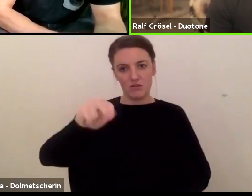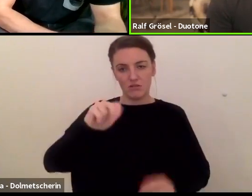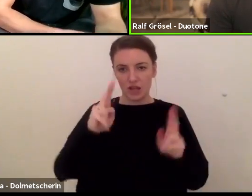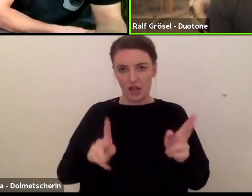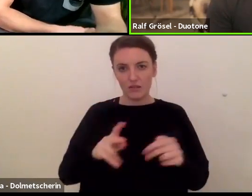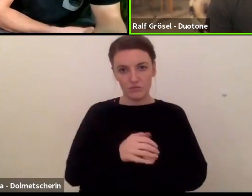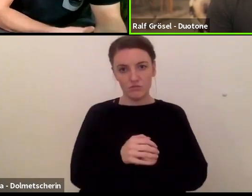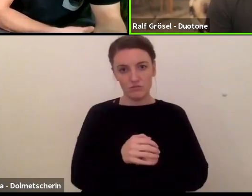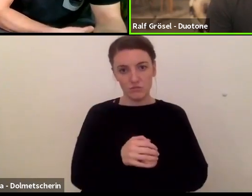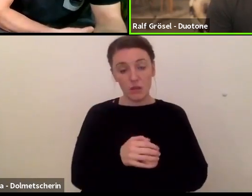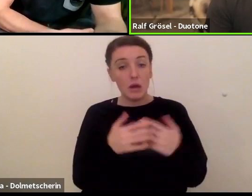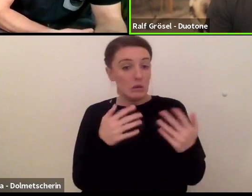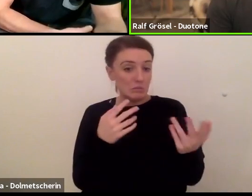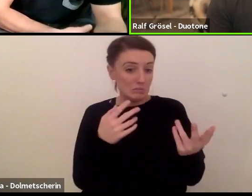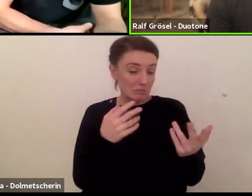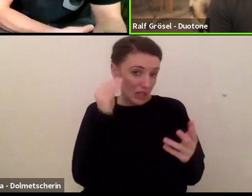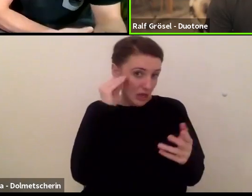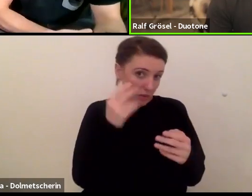was da rauskommt.